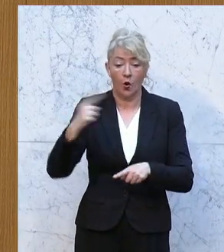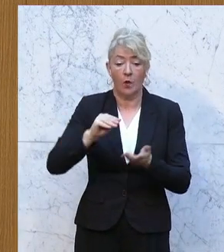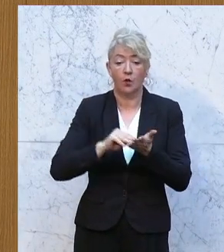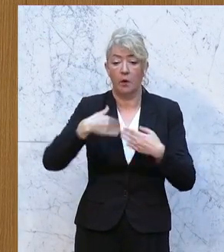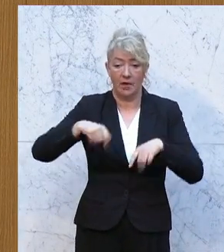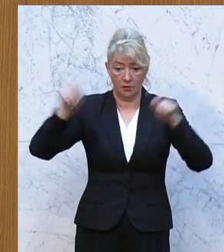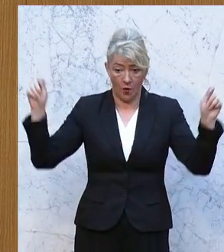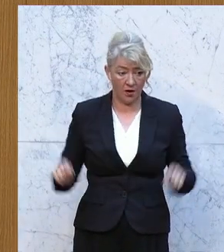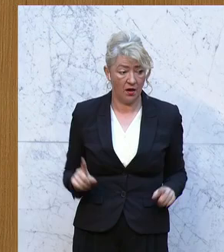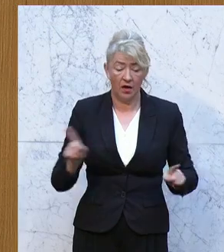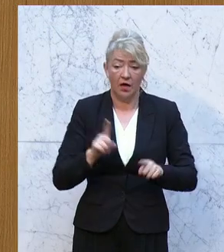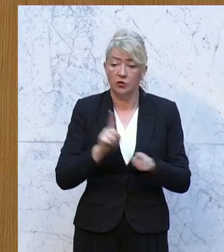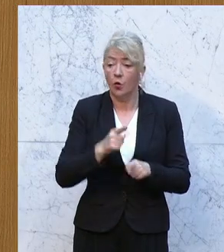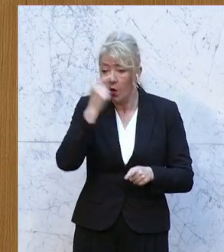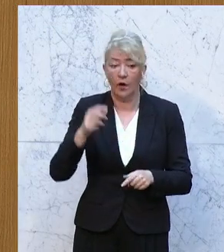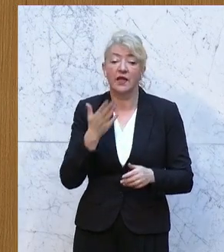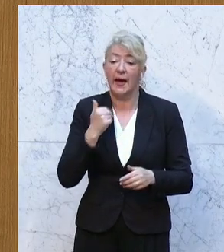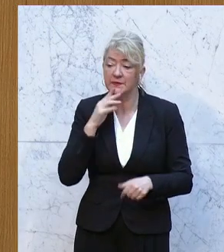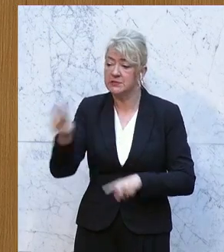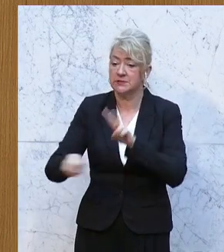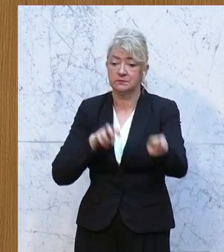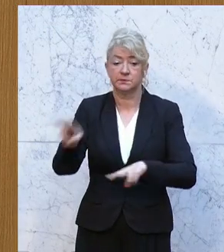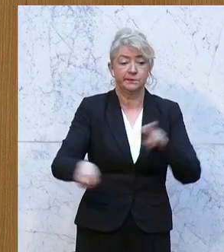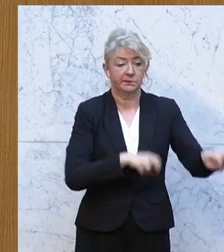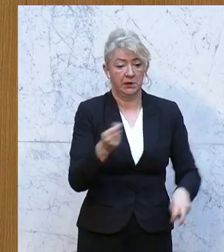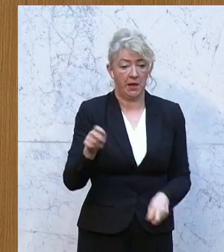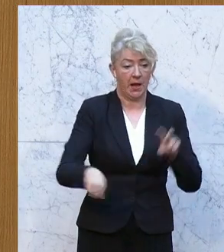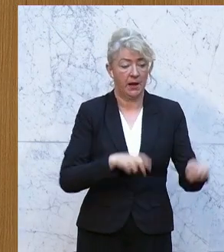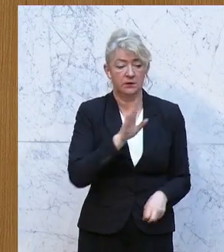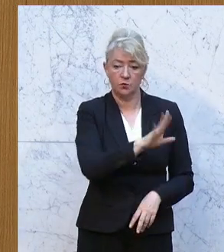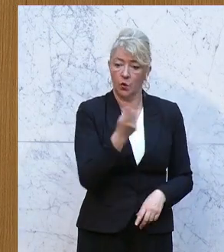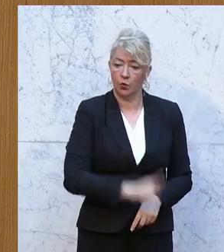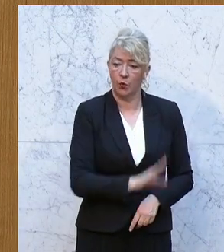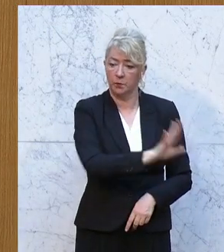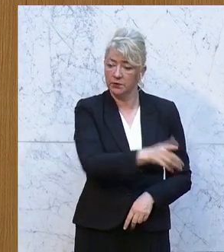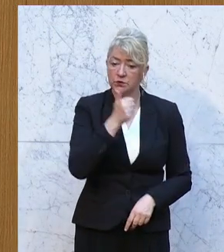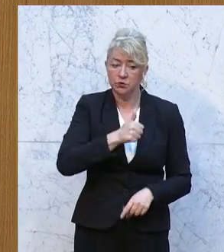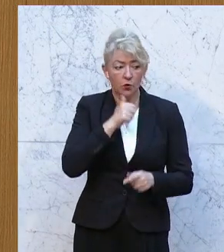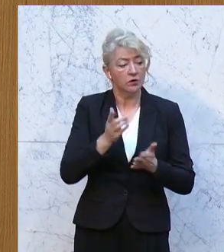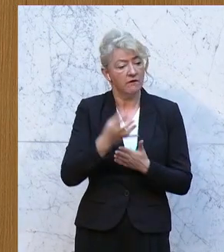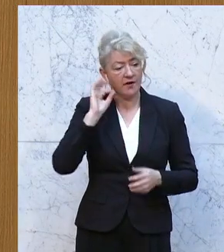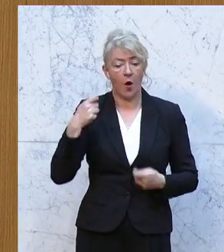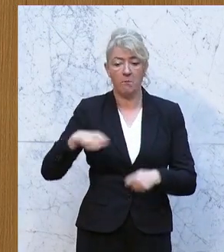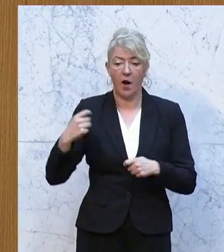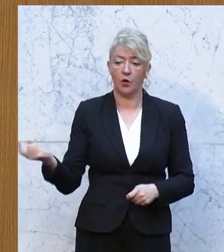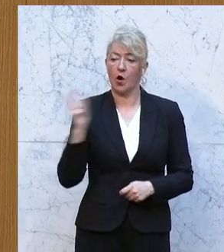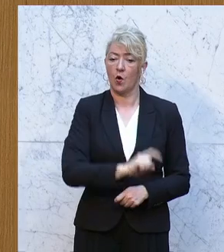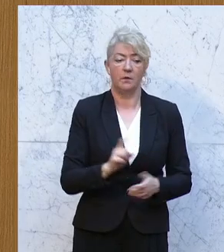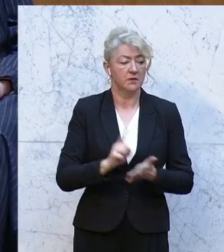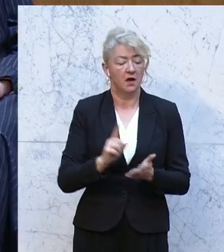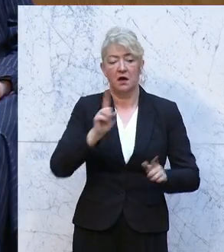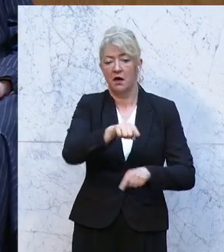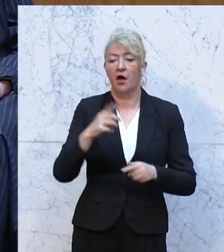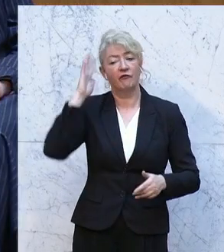Weil das ist nämlich nur ein Schröpfen der Bevölkerung. Und das ist genau Ihre Art von Politik. Und dann kommt die Frau Maurer mit dem schönen Satz, die